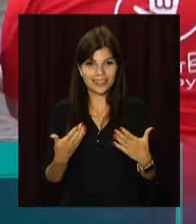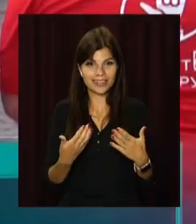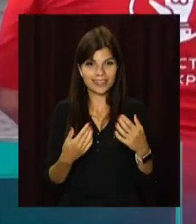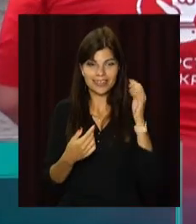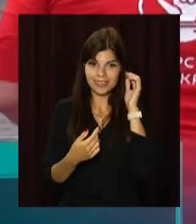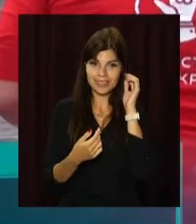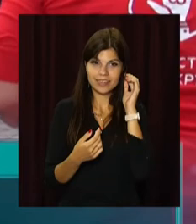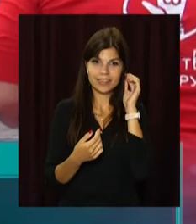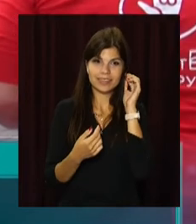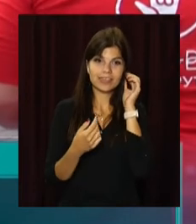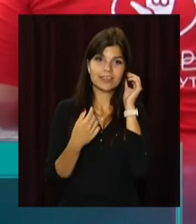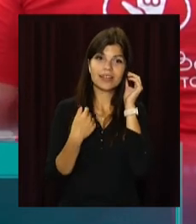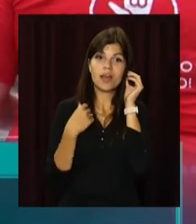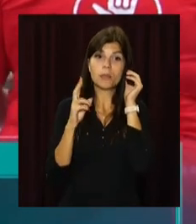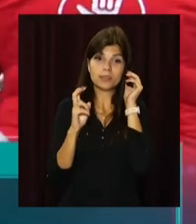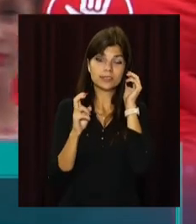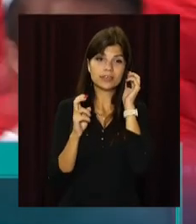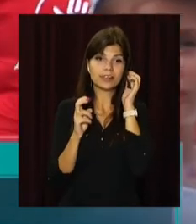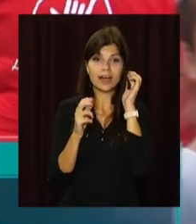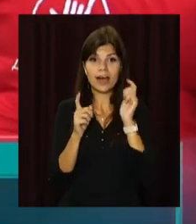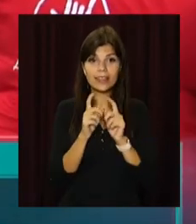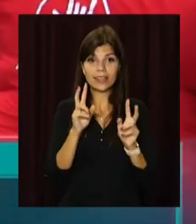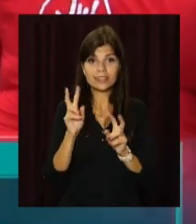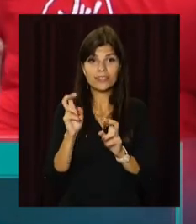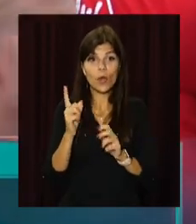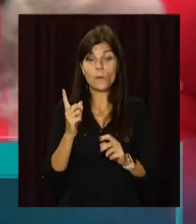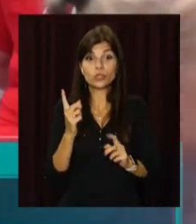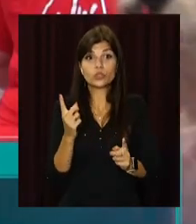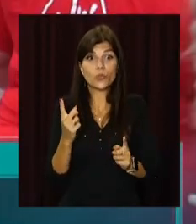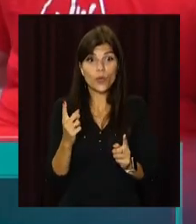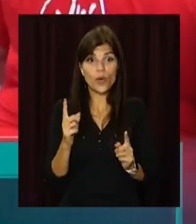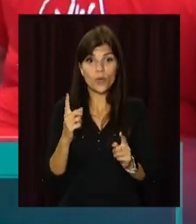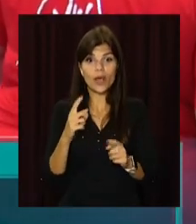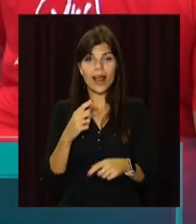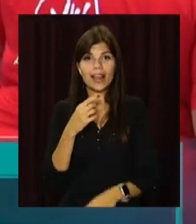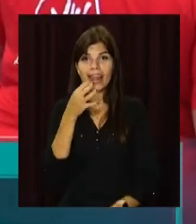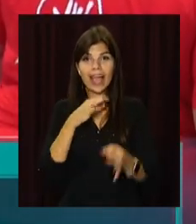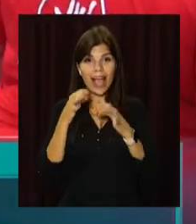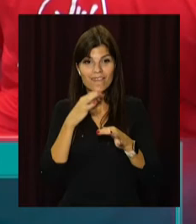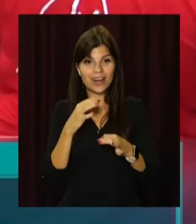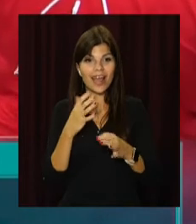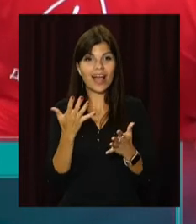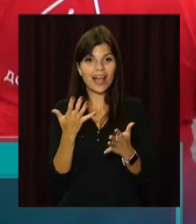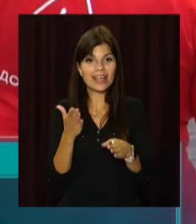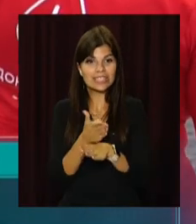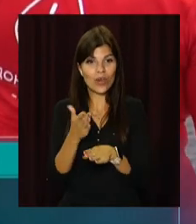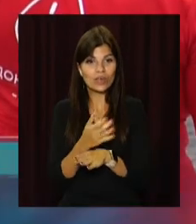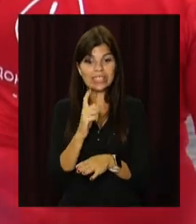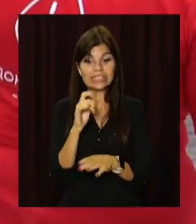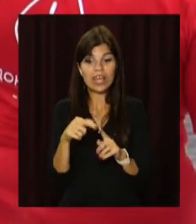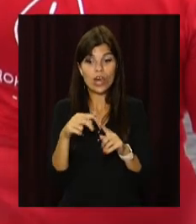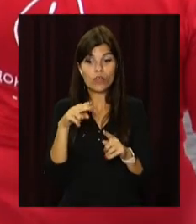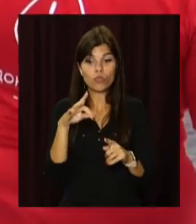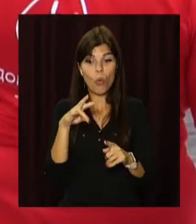незалежності – ми не зря назвали так свій марафон, тому що лікарні препарати, які зготавливаються з